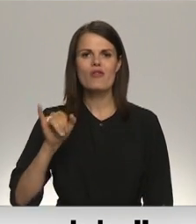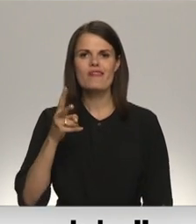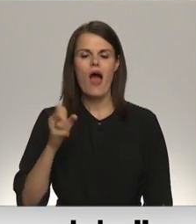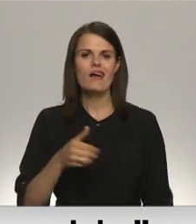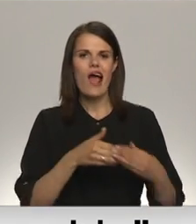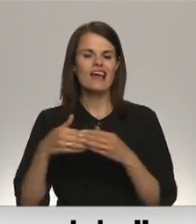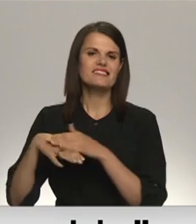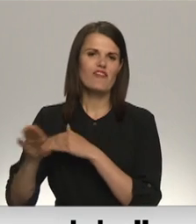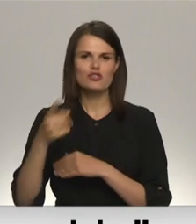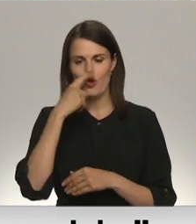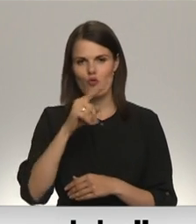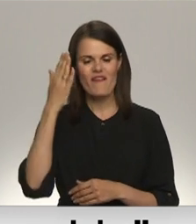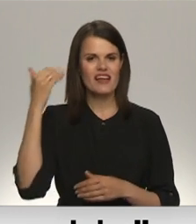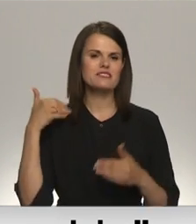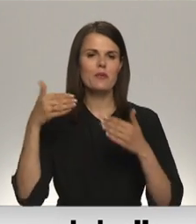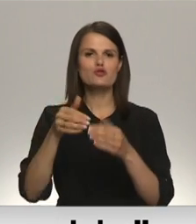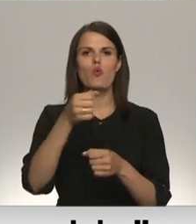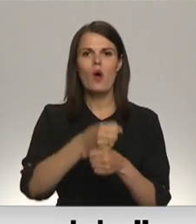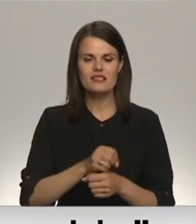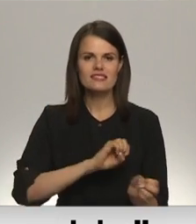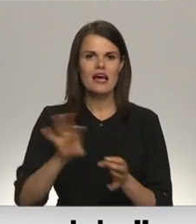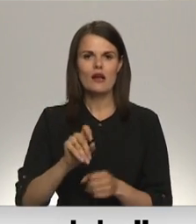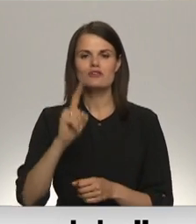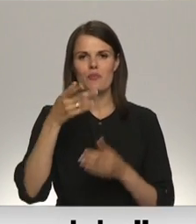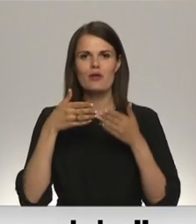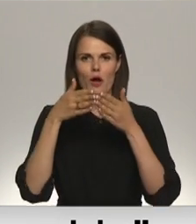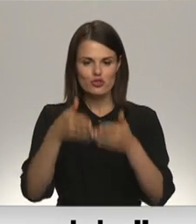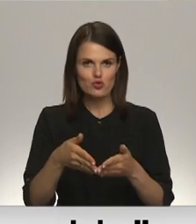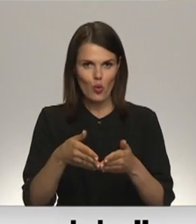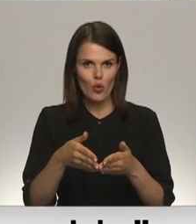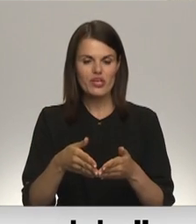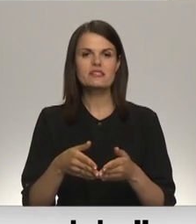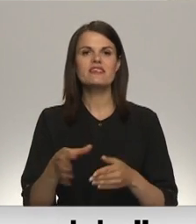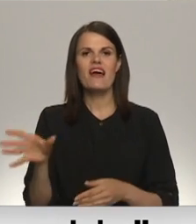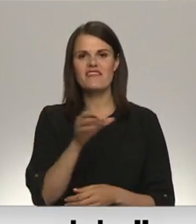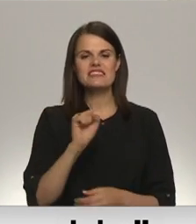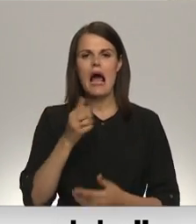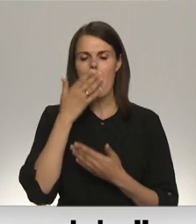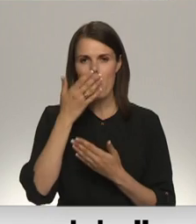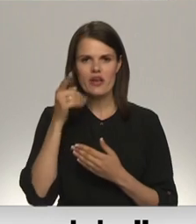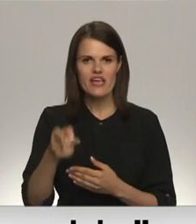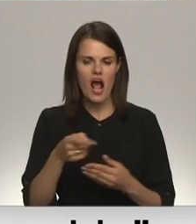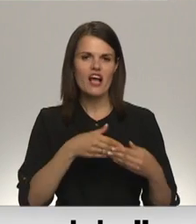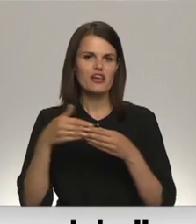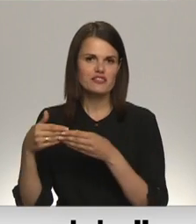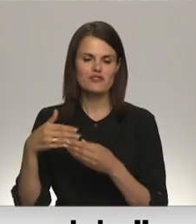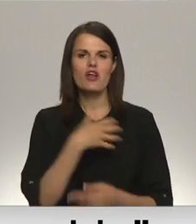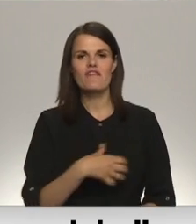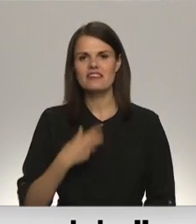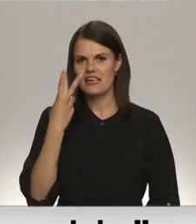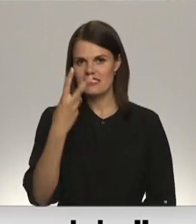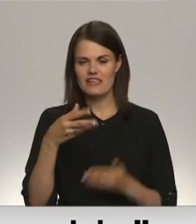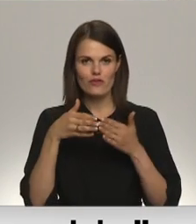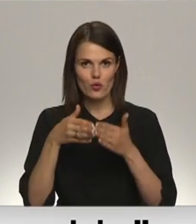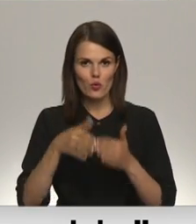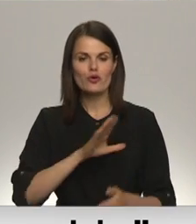Ventspils ostas. Tie krauc pirmais kuģis uzņēmumā Venta amoniākas teritorijā. Visā amoniāka izvešanai būs vajadzīgi divi kuģi un pēc